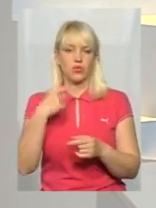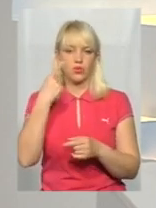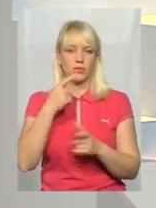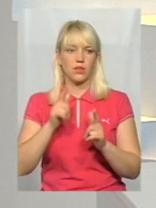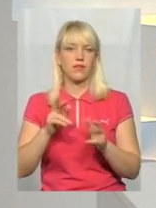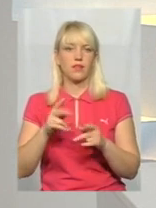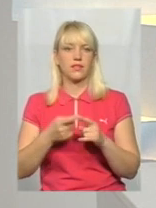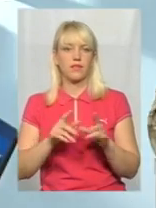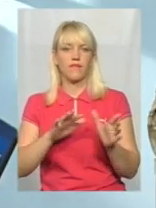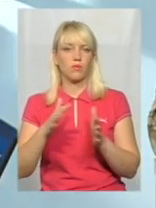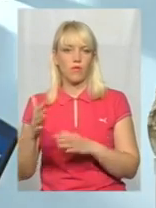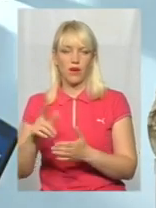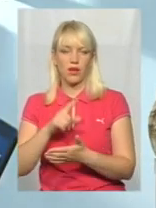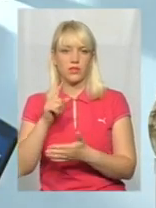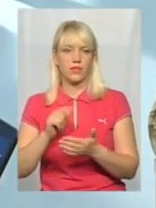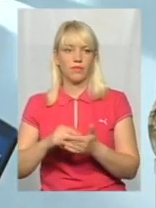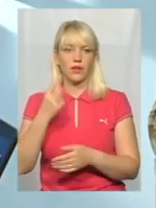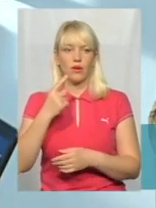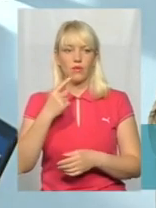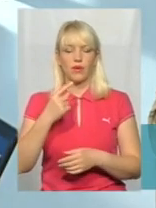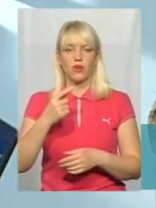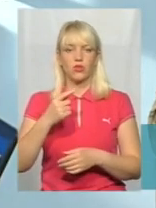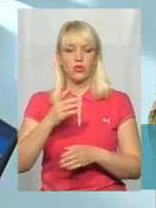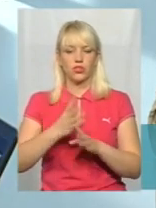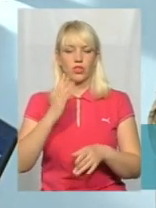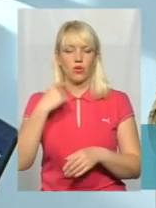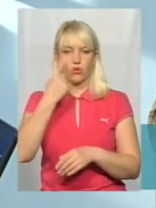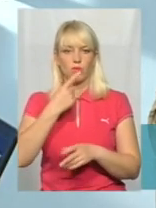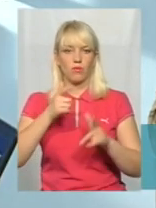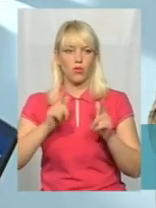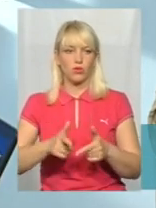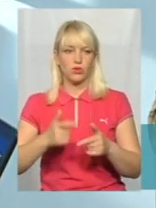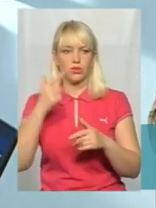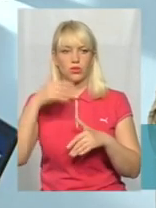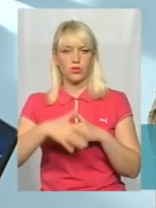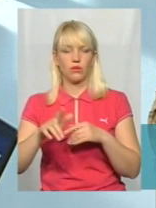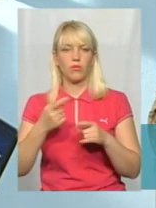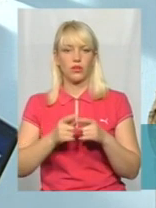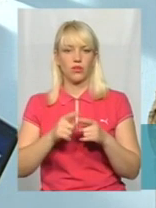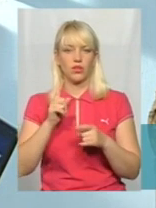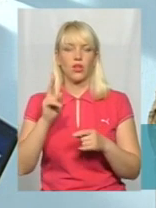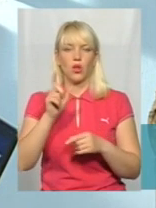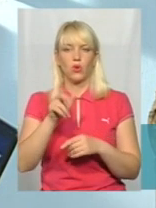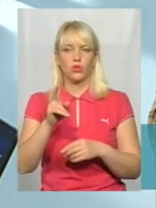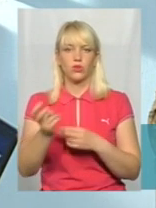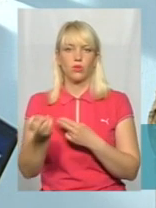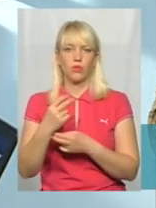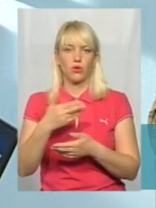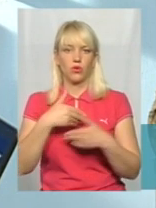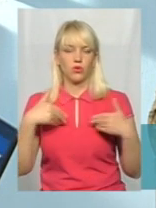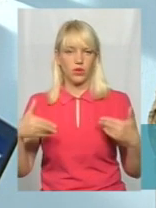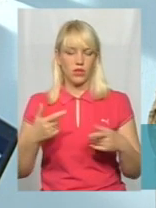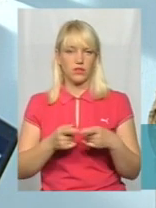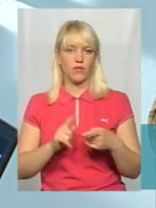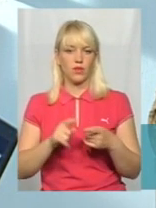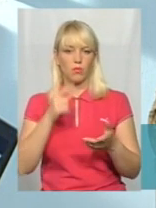це відбувається? Ну, в першу чергу це особисто погодження, але, зрозумієте, одне, ті люди, які приходять до нас, вони